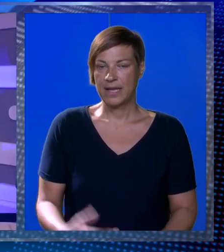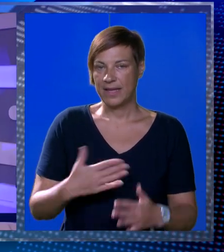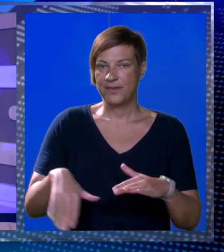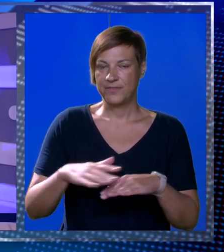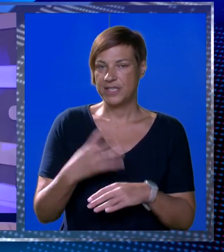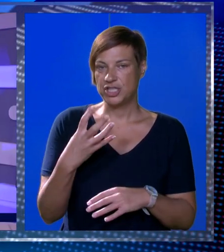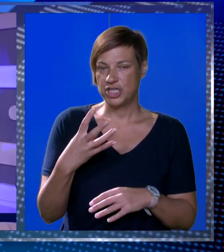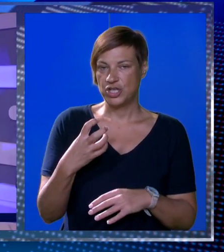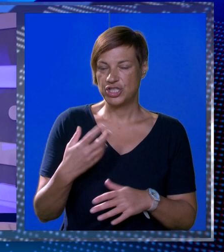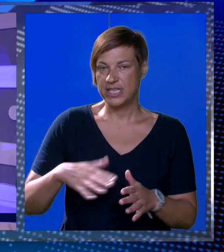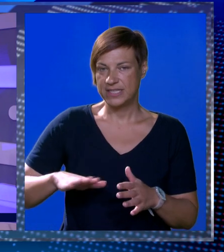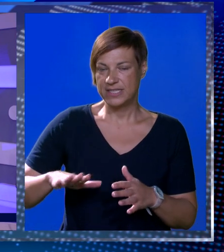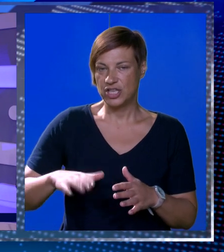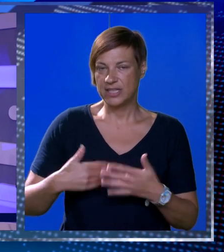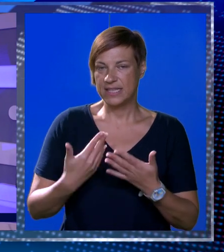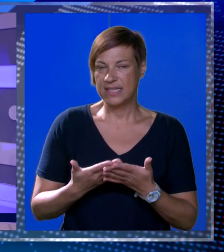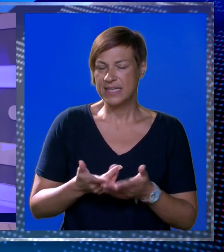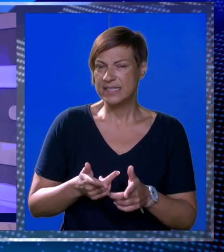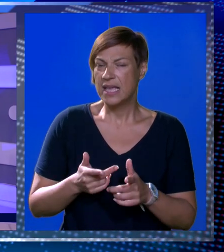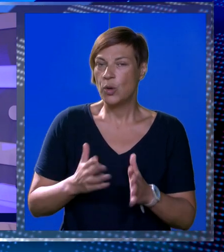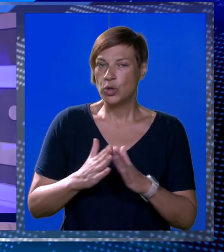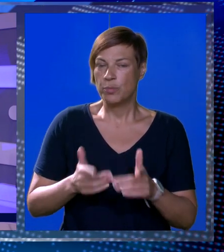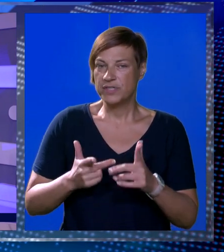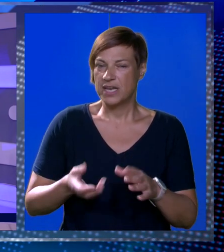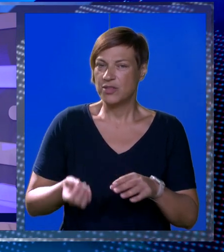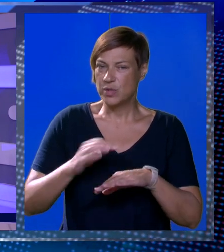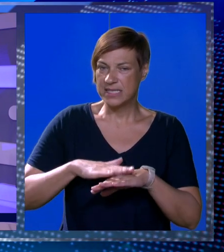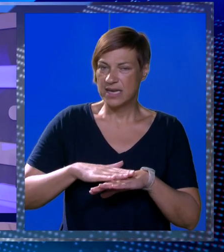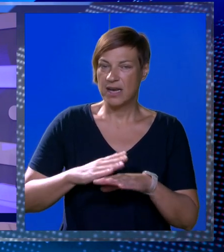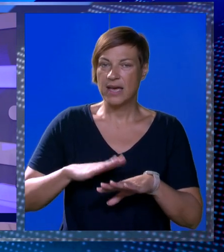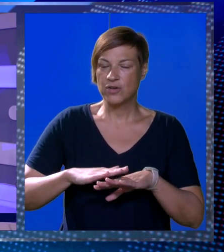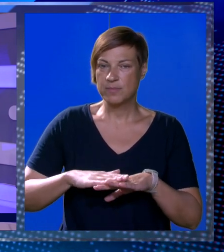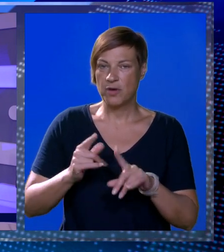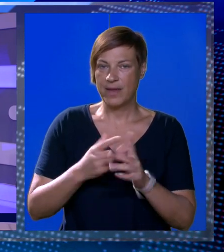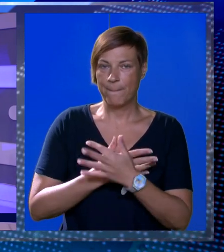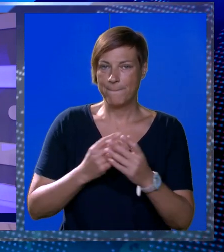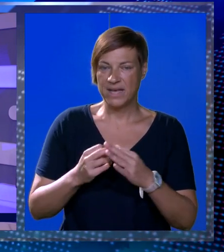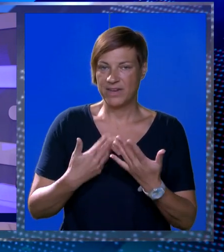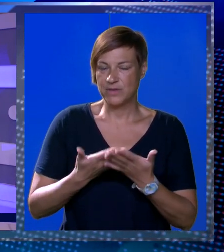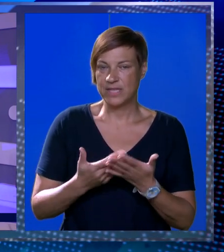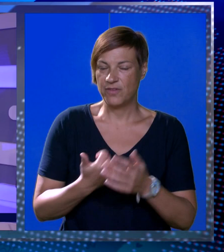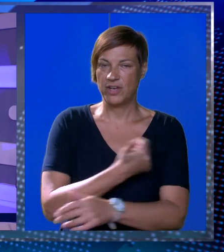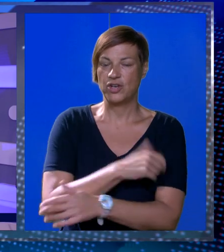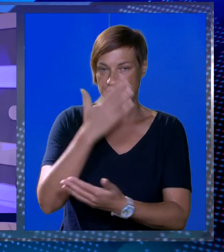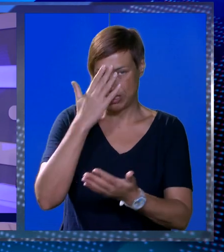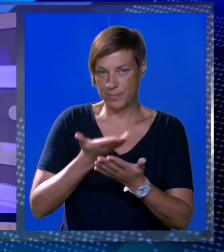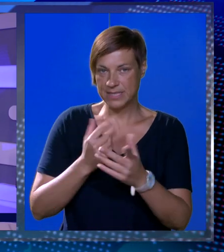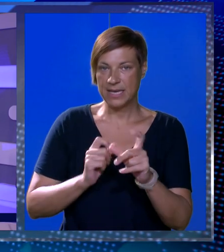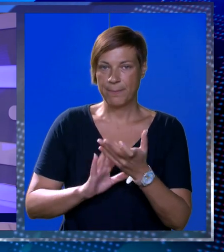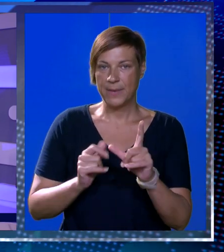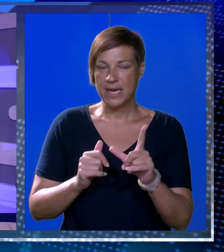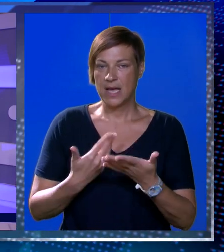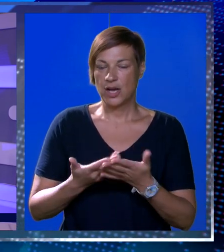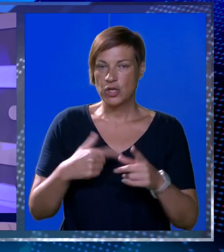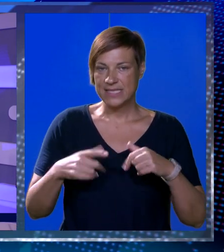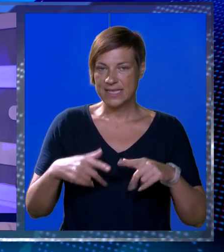Više od 400 nevine djece stradalo je u Domovinskom ratu. Kao trajni spomen na njih Denis Pavela ustanovio godišnje priznanje Imperial